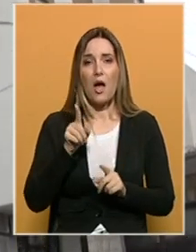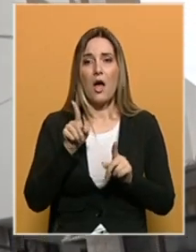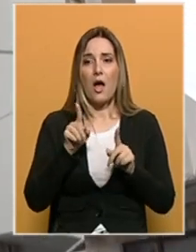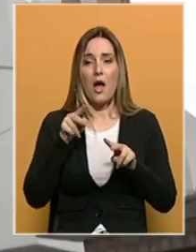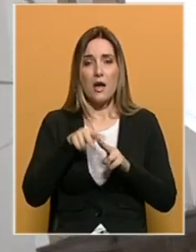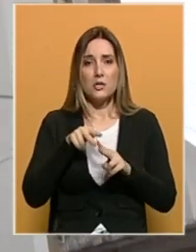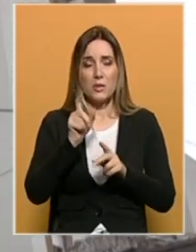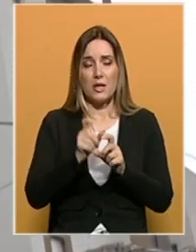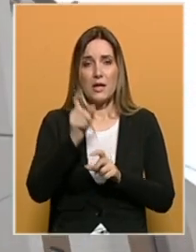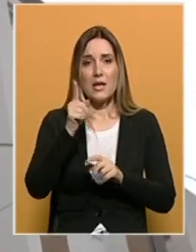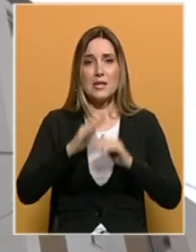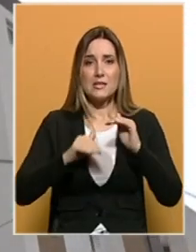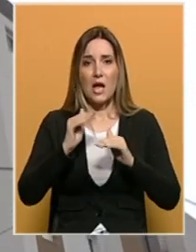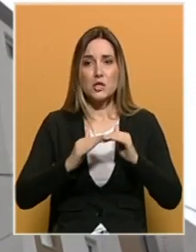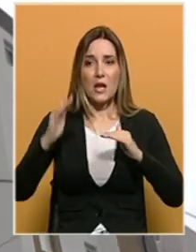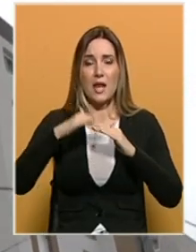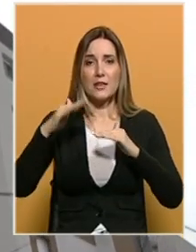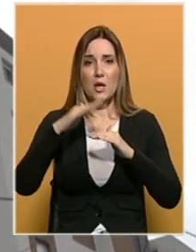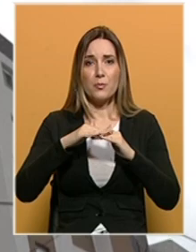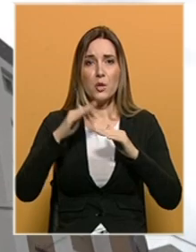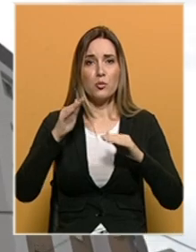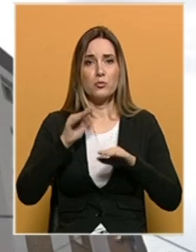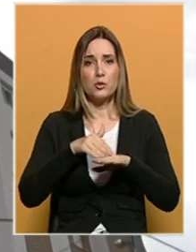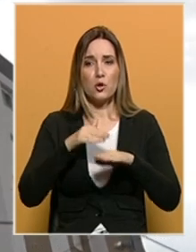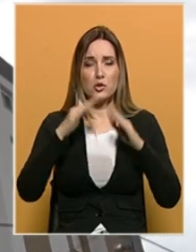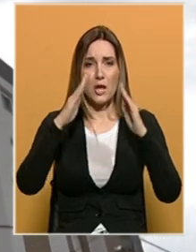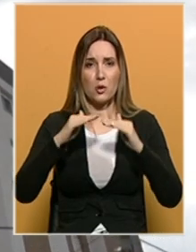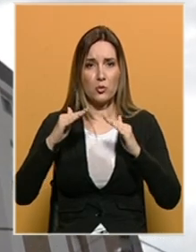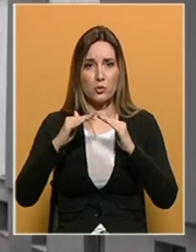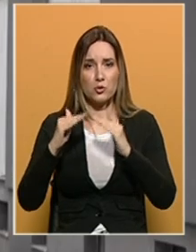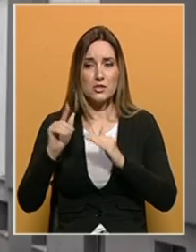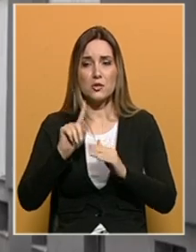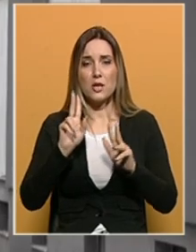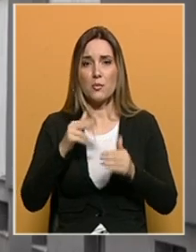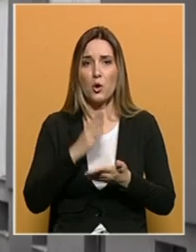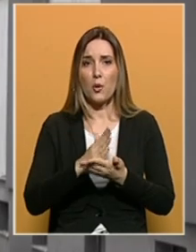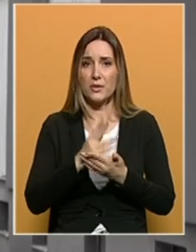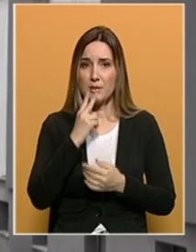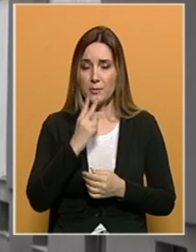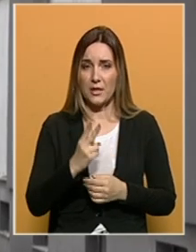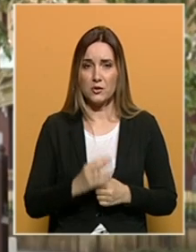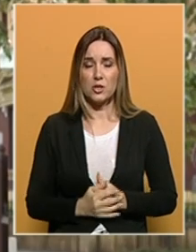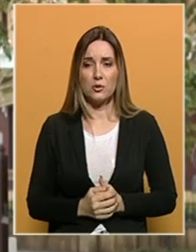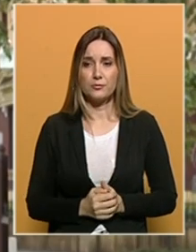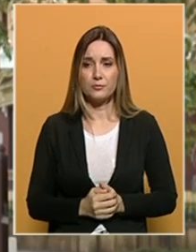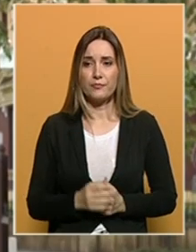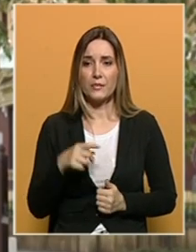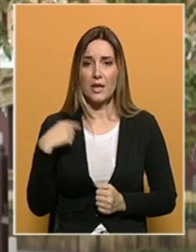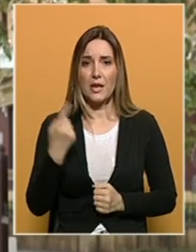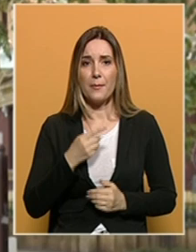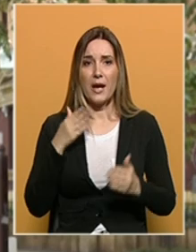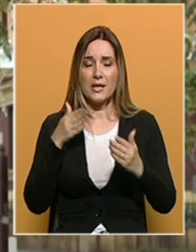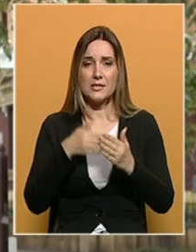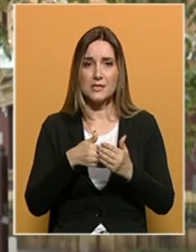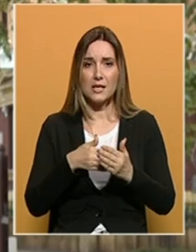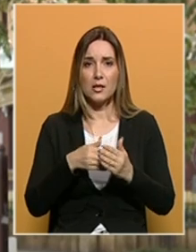kažeći Osić, je izgrađena na temeljima trošne kućice, što prostornim planom Ostara nije moglo biti predviđeno. Nama je kraljni